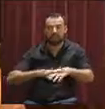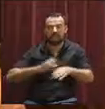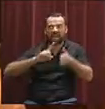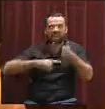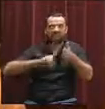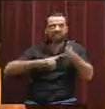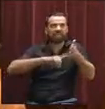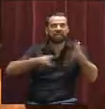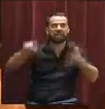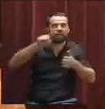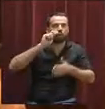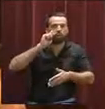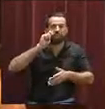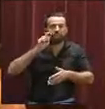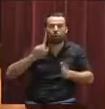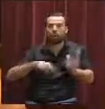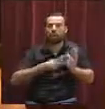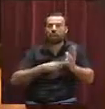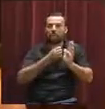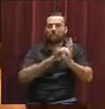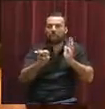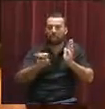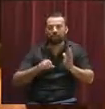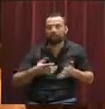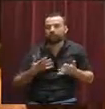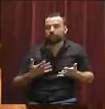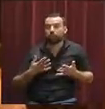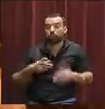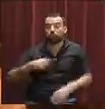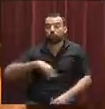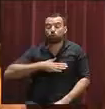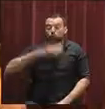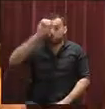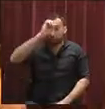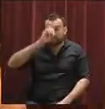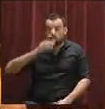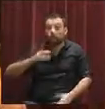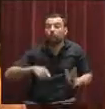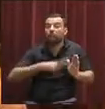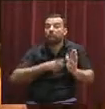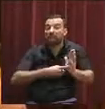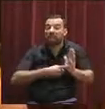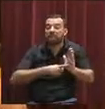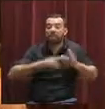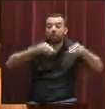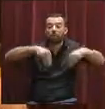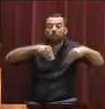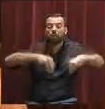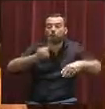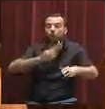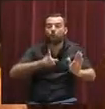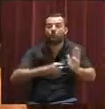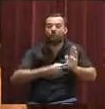lloguer turístic no legal en les nostres illes. I des del nostre punt de vista és molt important que les lleis no siguin paper banyat, sinó que se facin